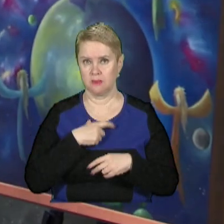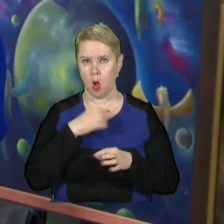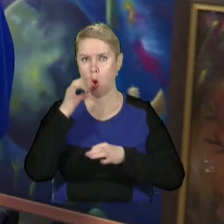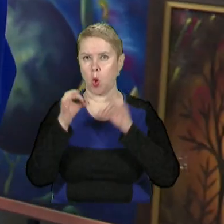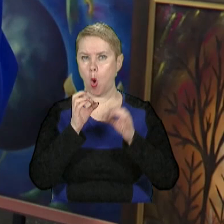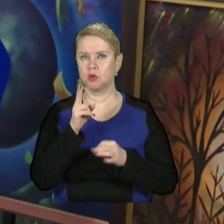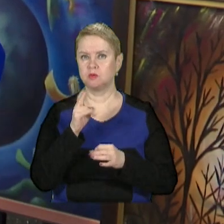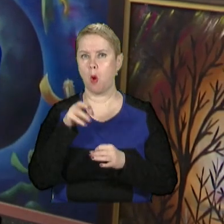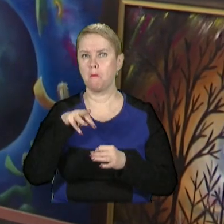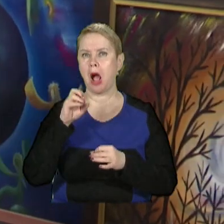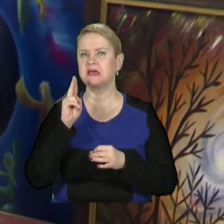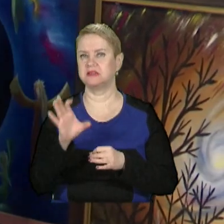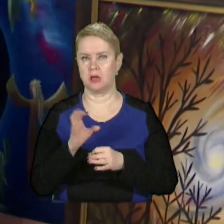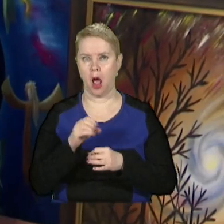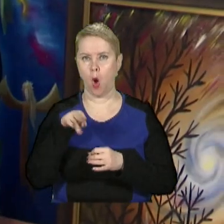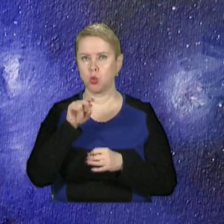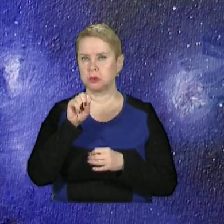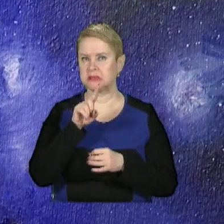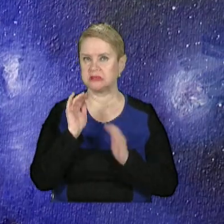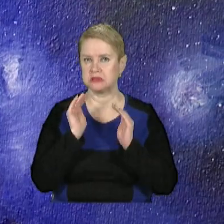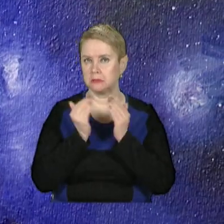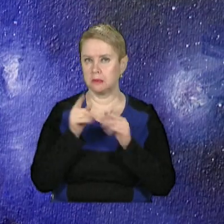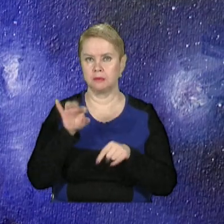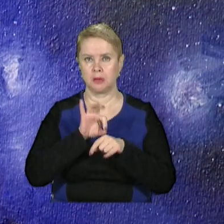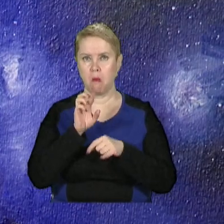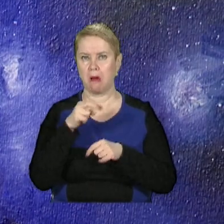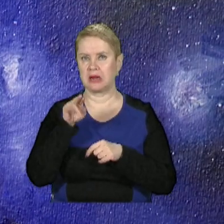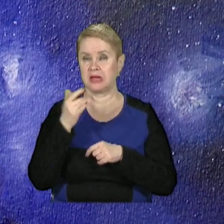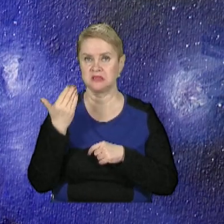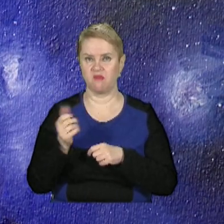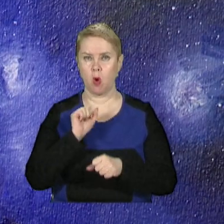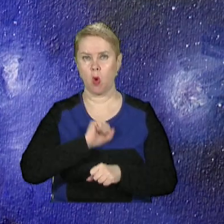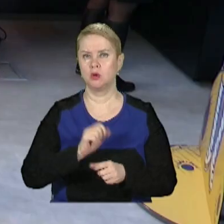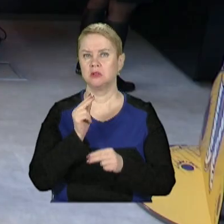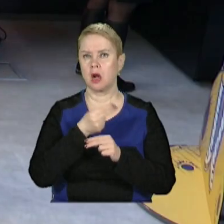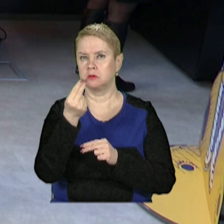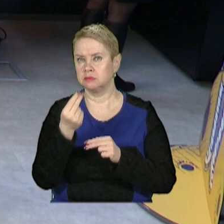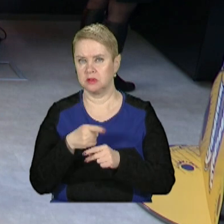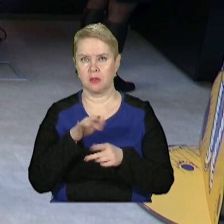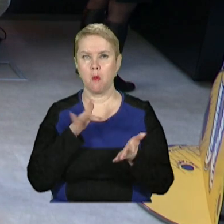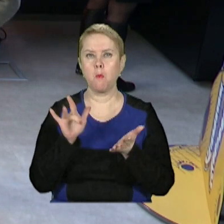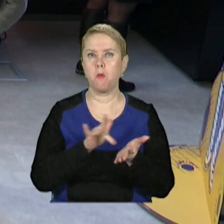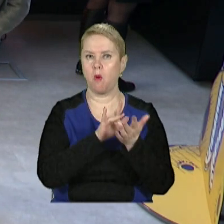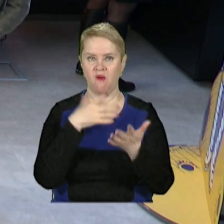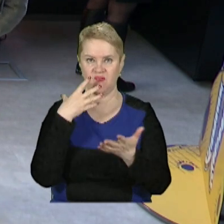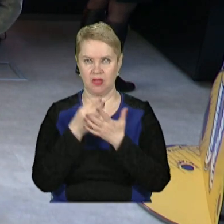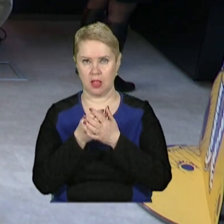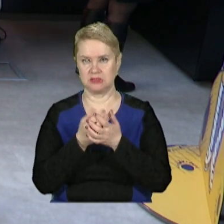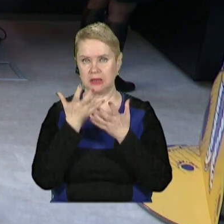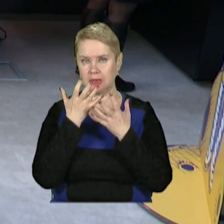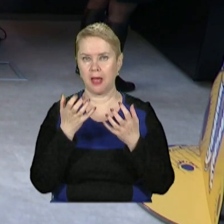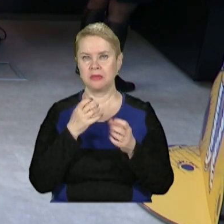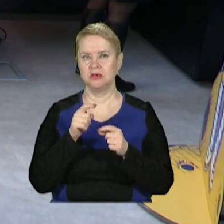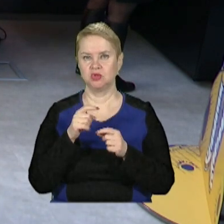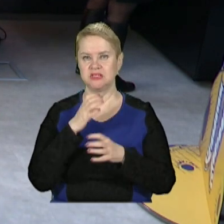Космомакс. Хлопчик з аутизмом, родом із Бордянська. Кожна його робота – своєрідна подорож у власний теймничий